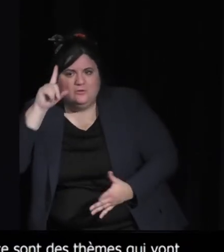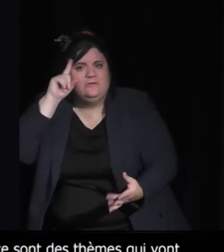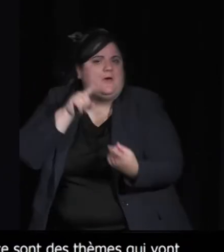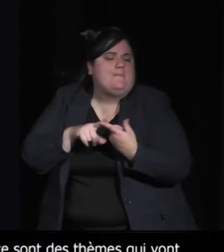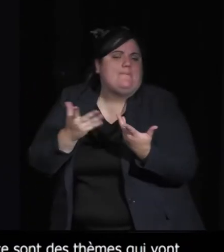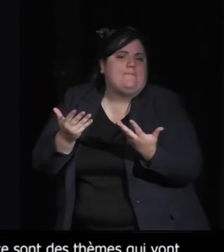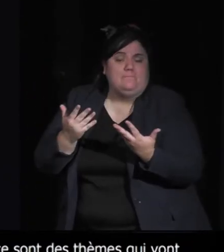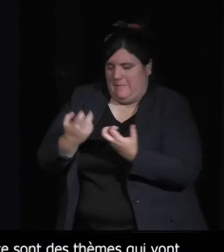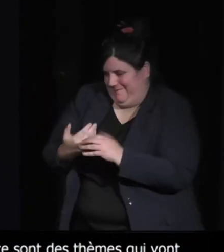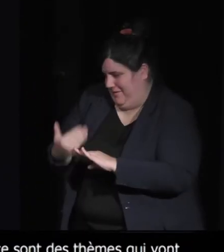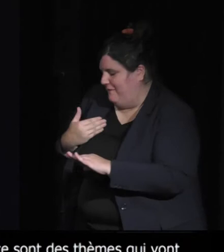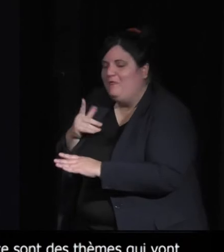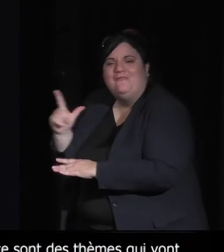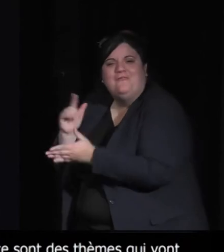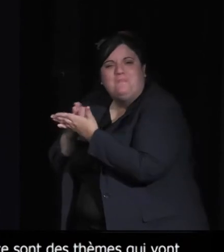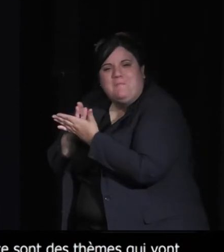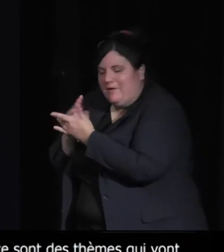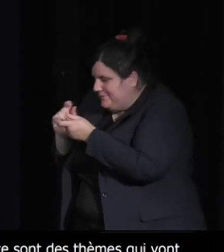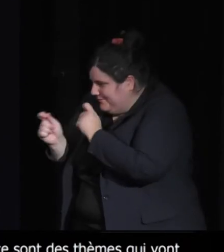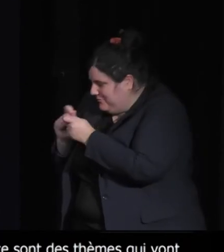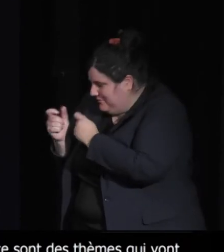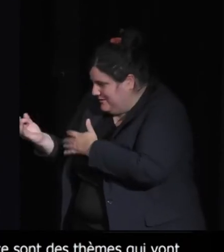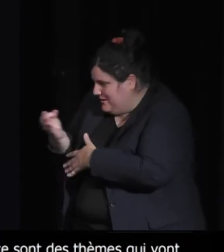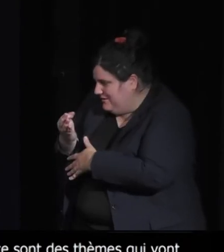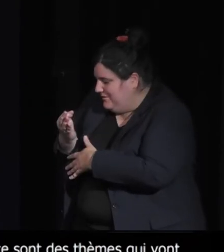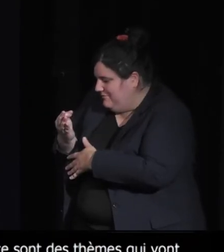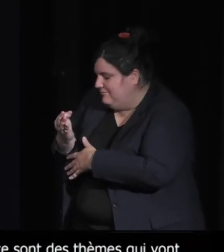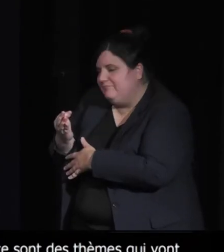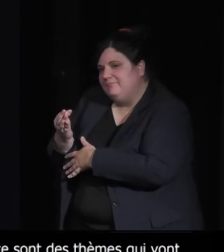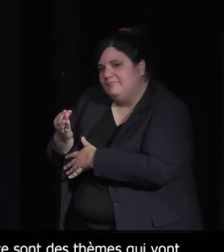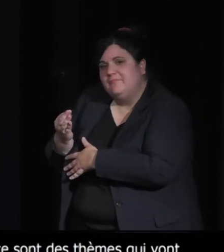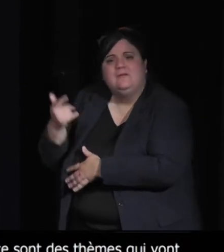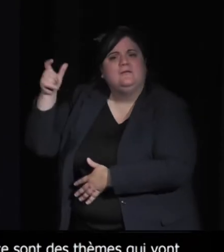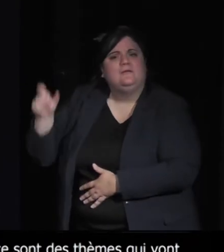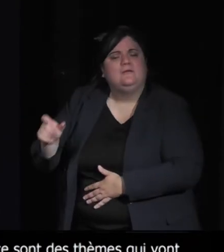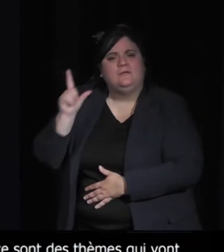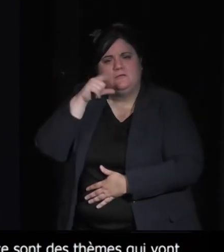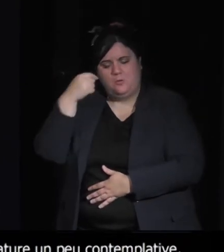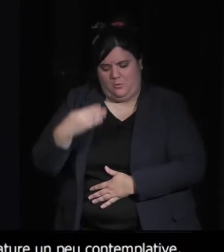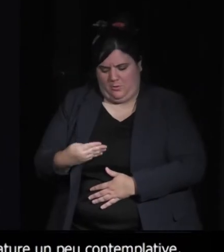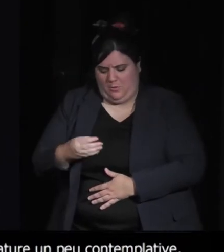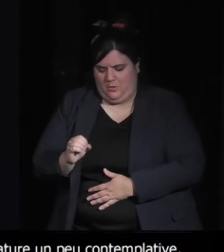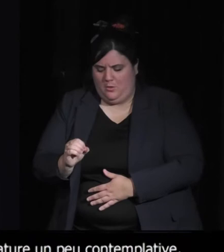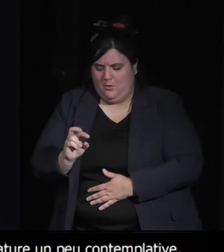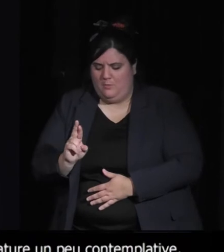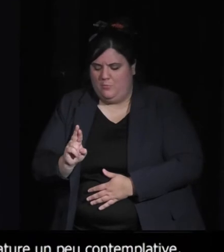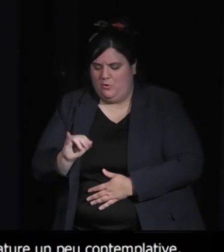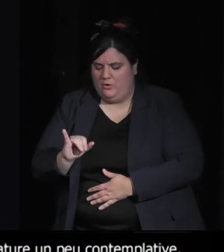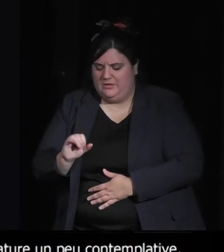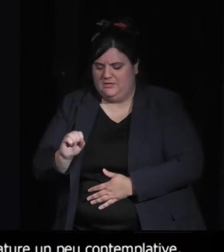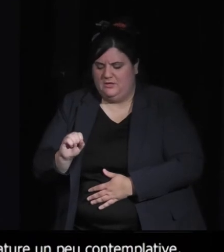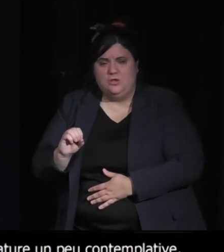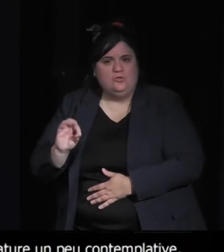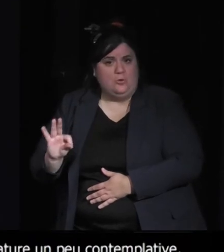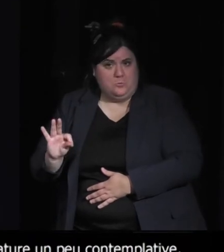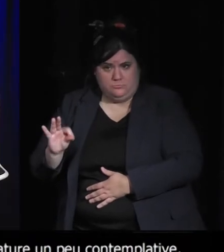Quand on a discuté un petit peu avant, c'est notamment la réflexion de Baptiste Morisot, qui est un penseur